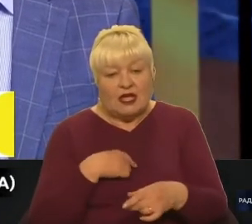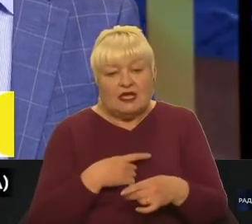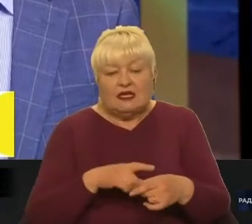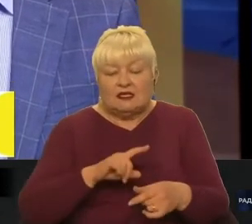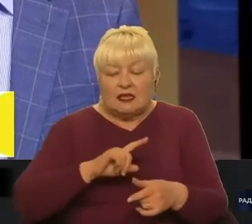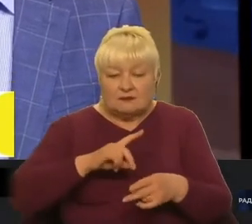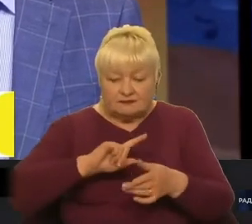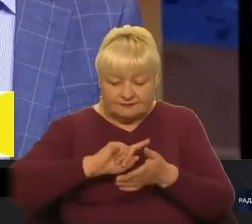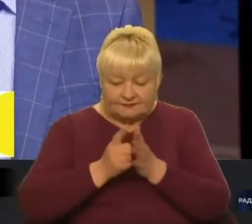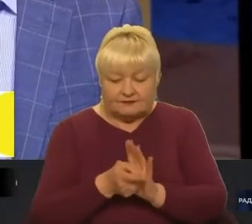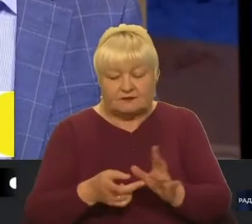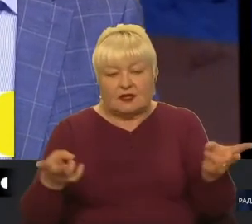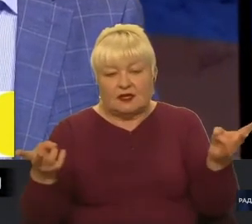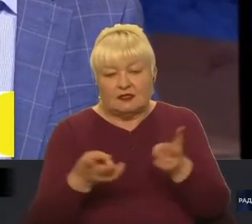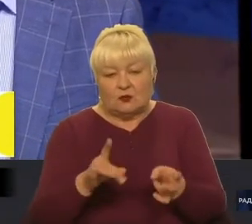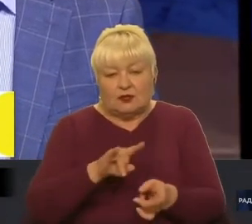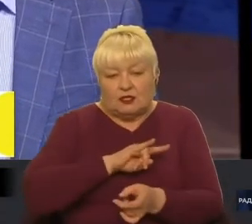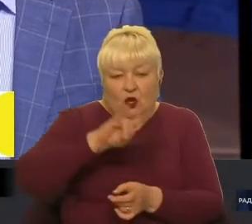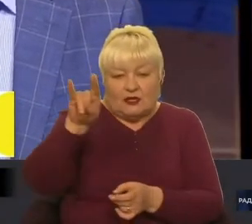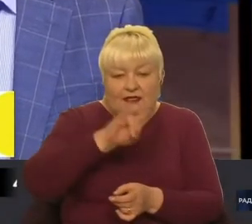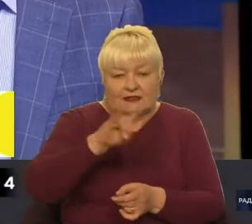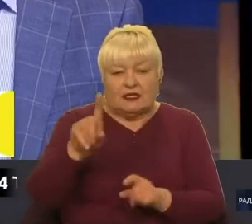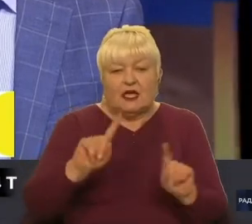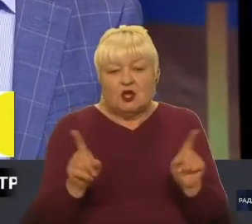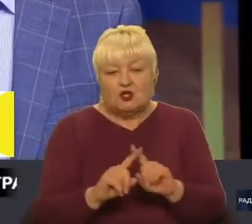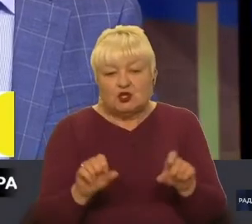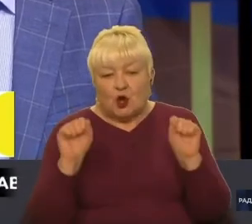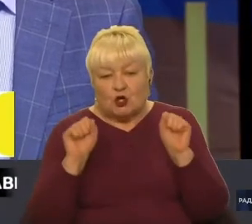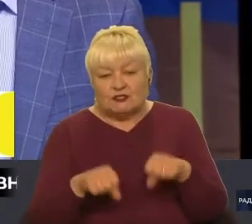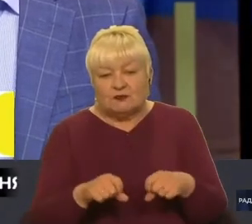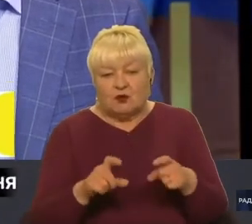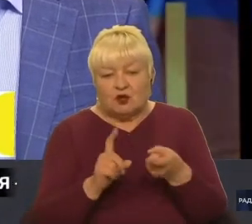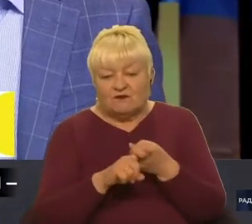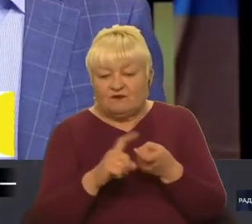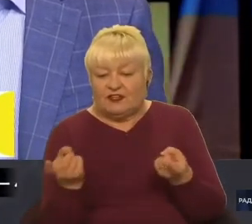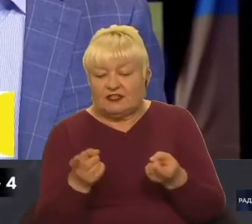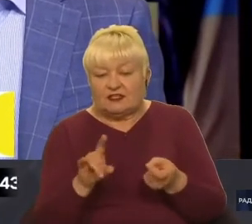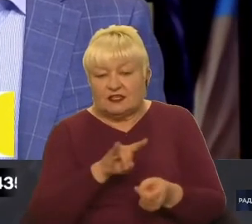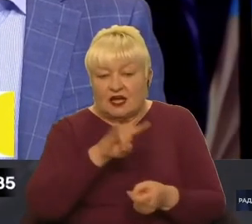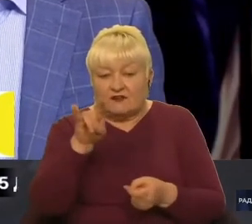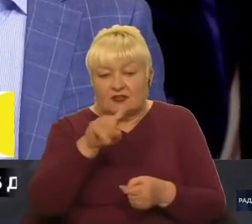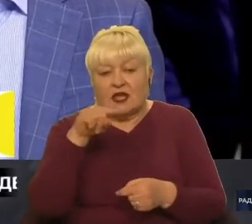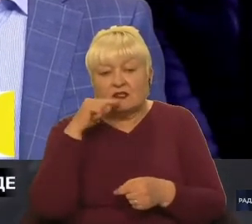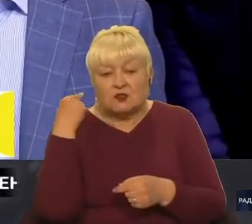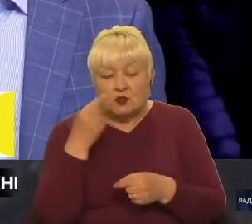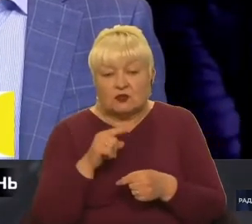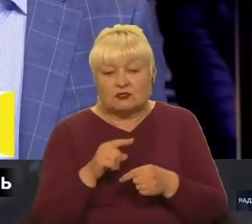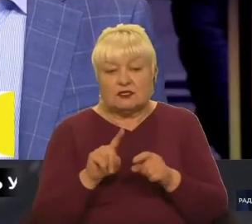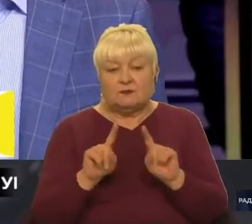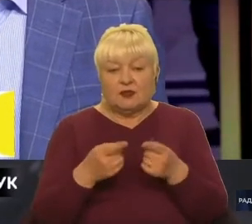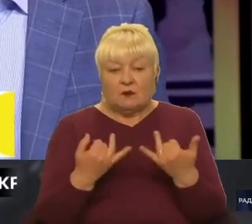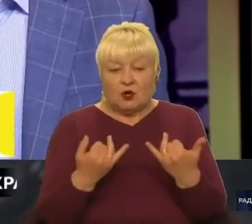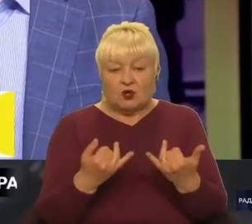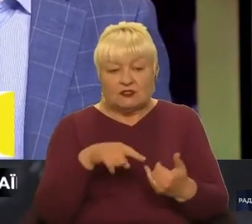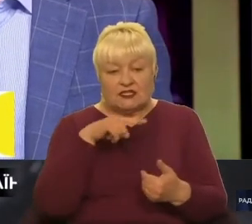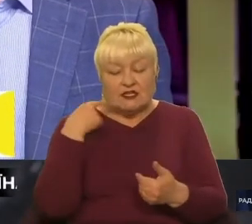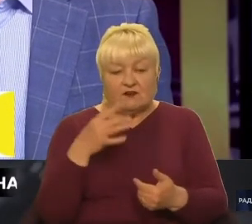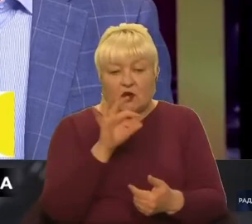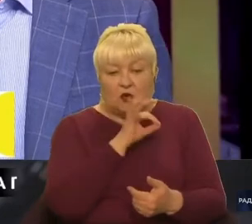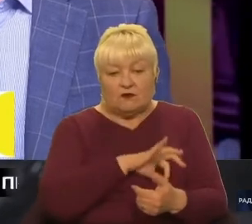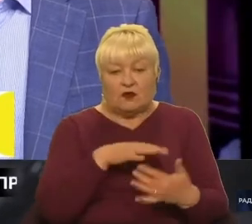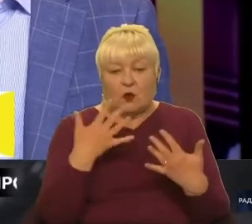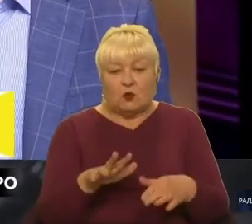винищуючі, перекуплюючі, які зможуть відігнати тактичну авіацію Росії. Тому що сьогодні Росія використовує три